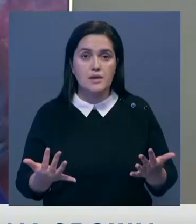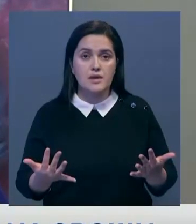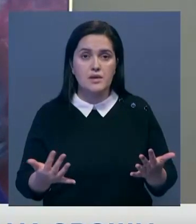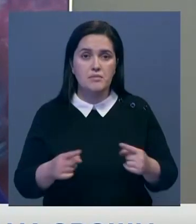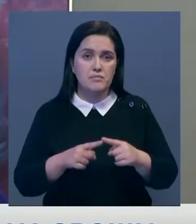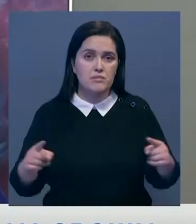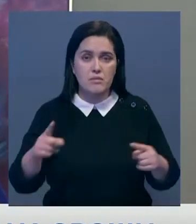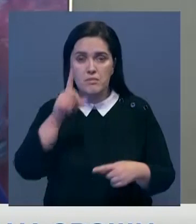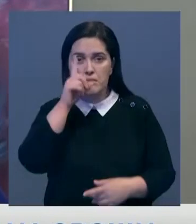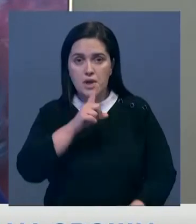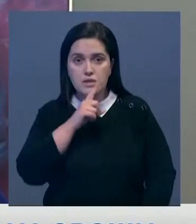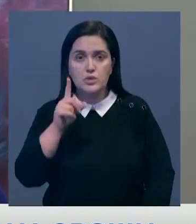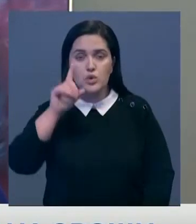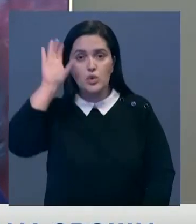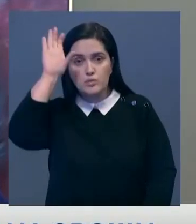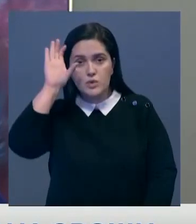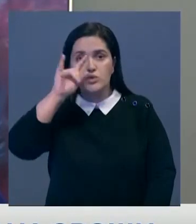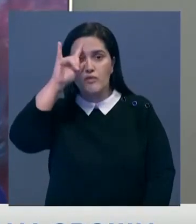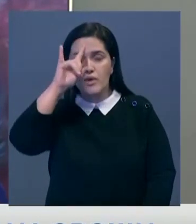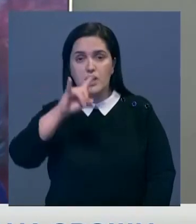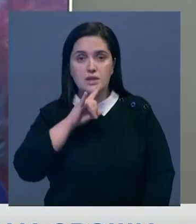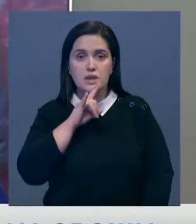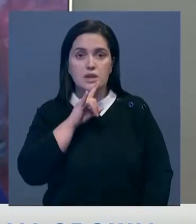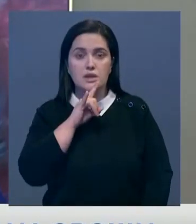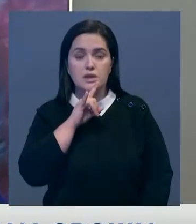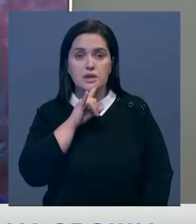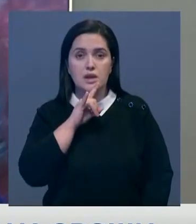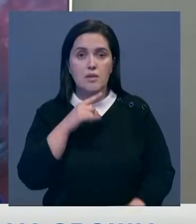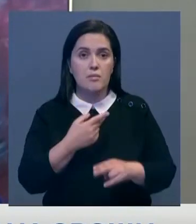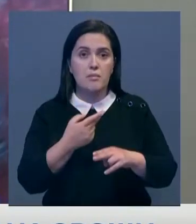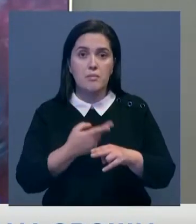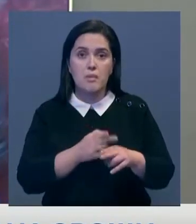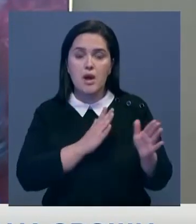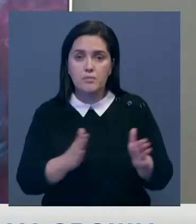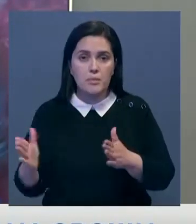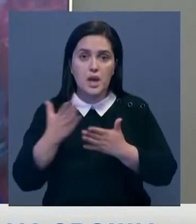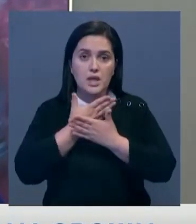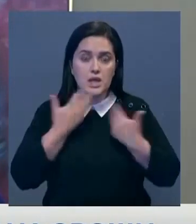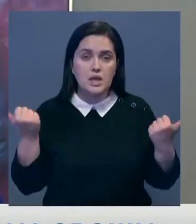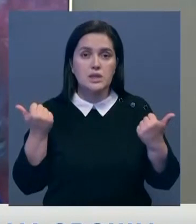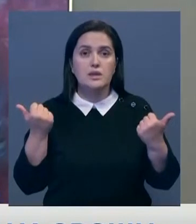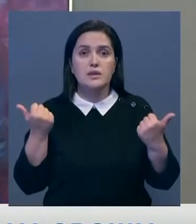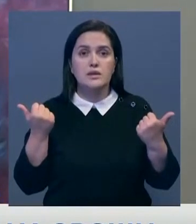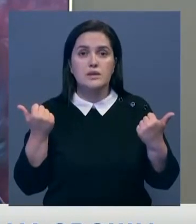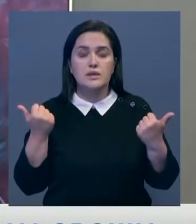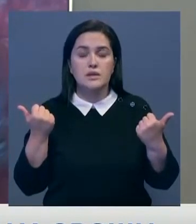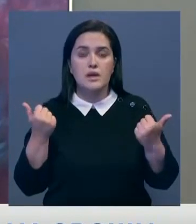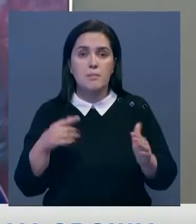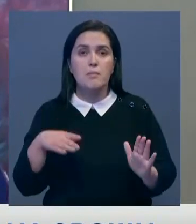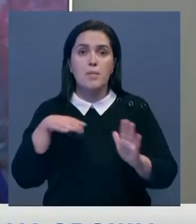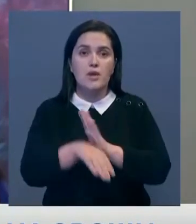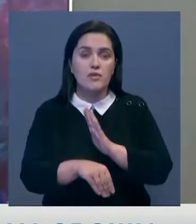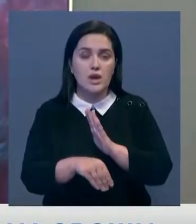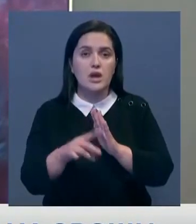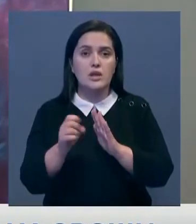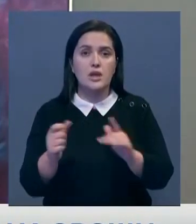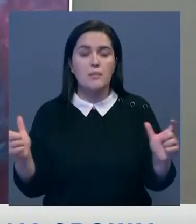месяц, что в Узбекистане, что в Казахстане, это не налаженность системы. Это понятно, что повлияло и